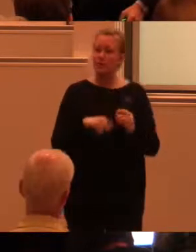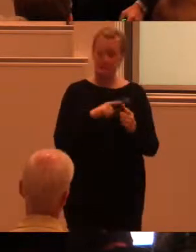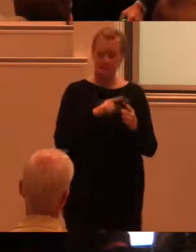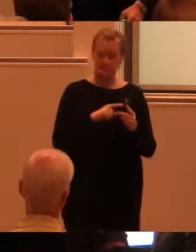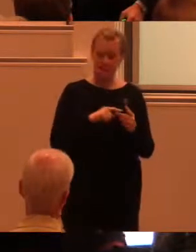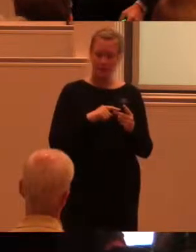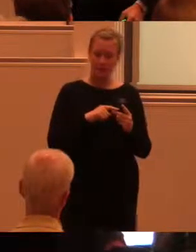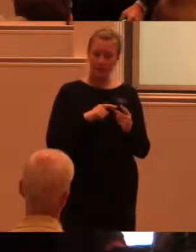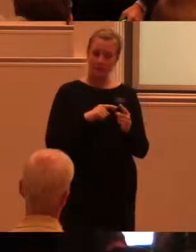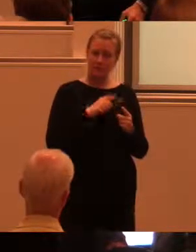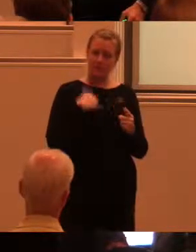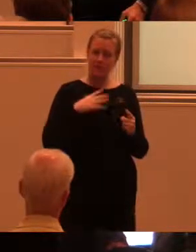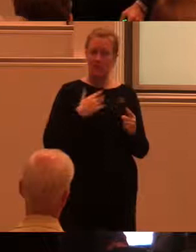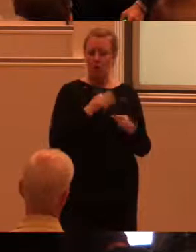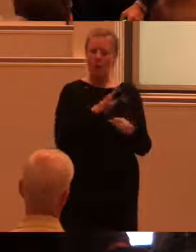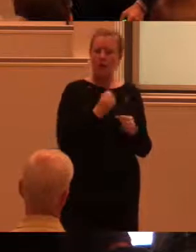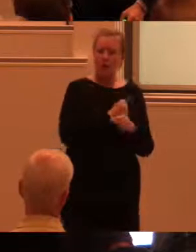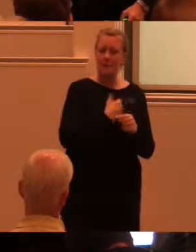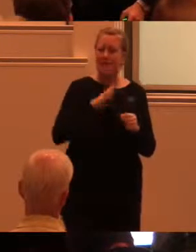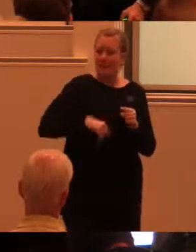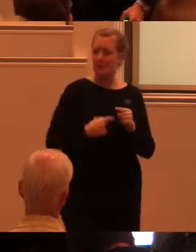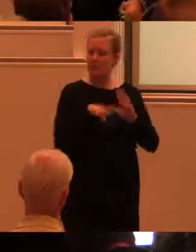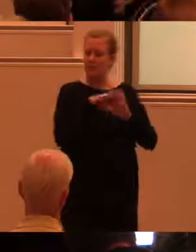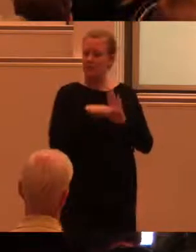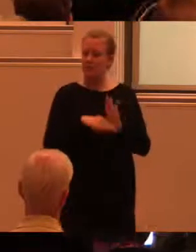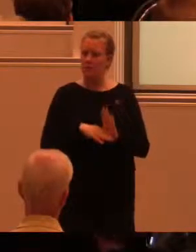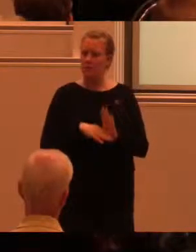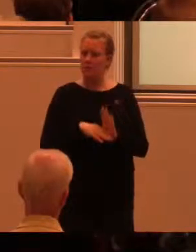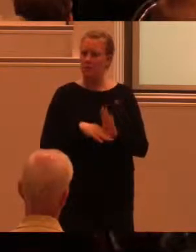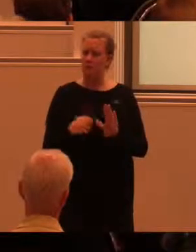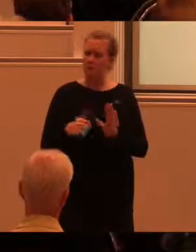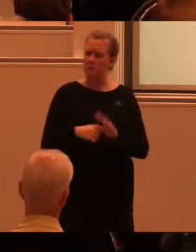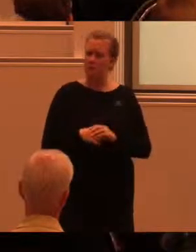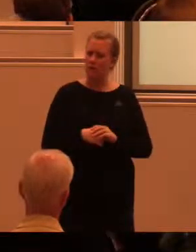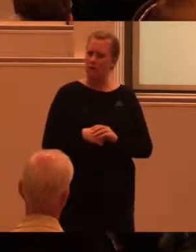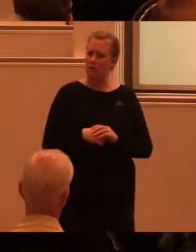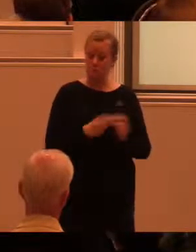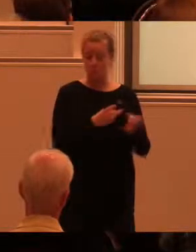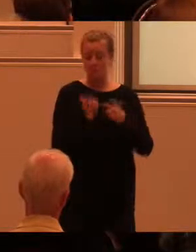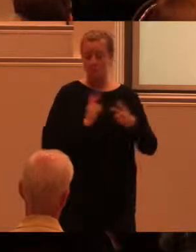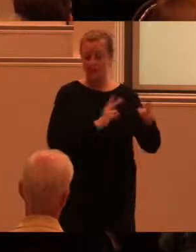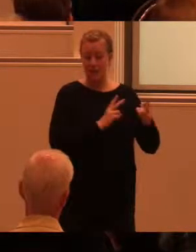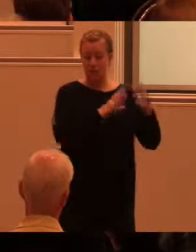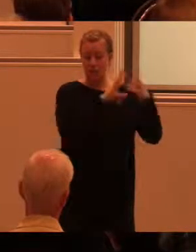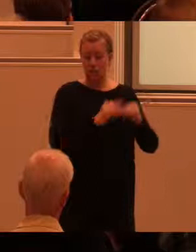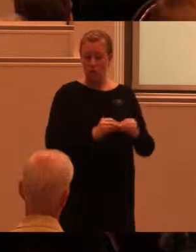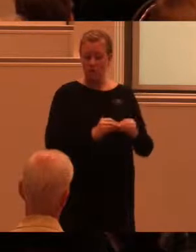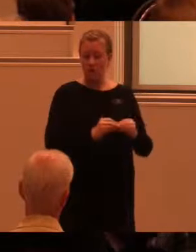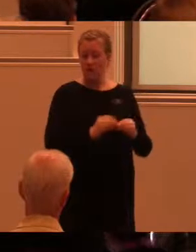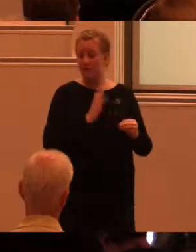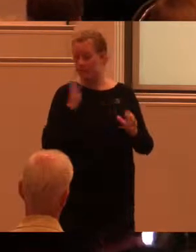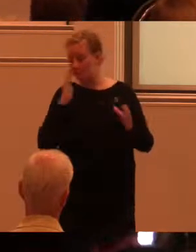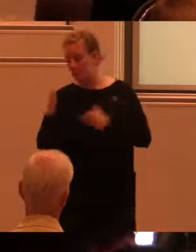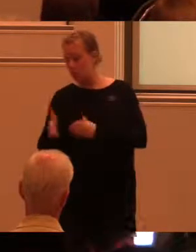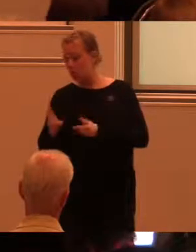läggs fast i konventionen det är att inom det universellt utformade så har fokus på process